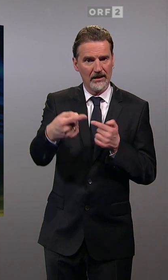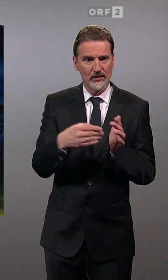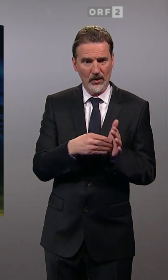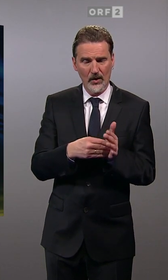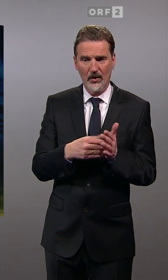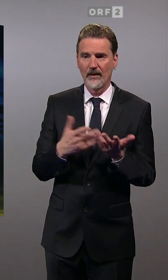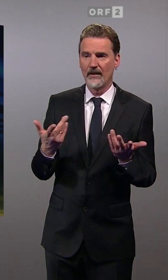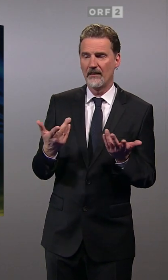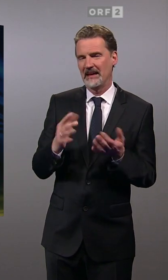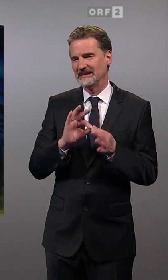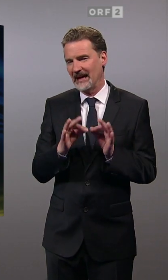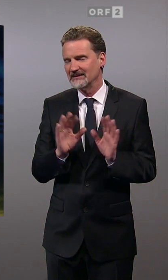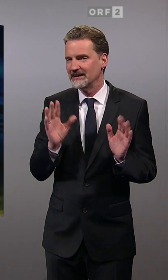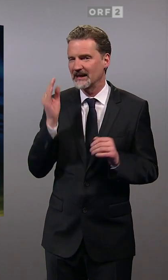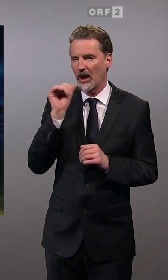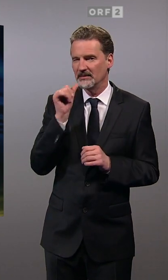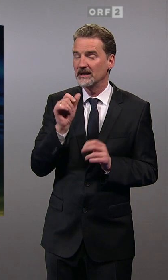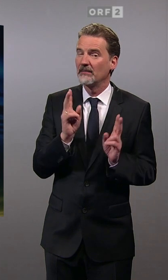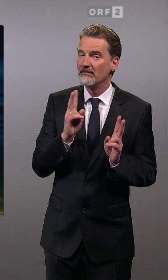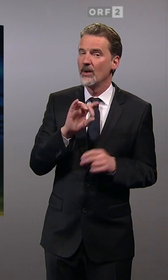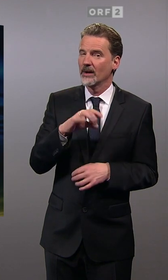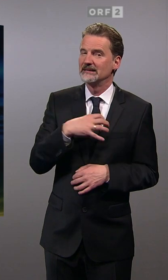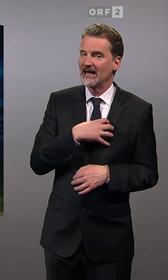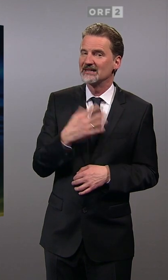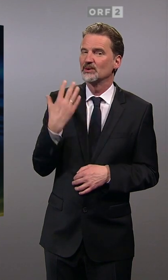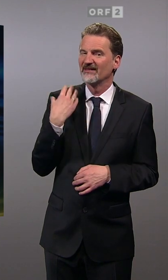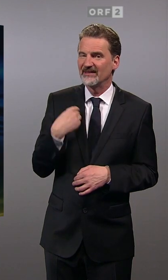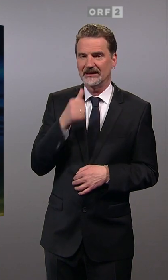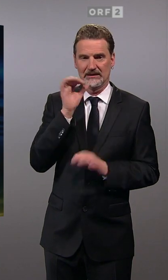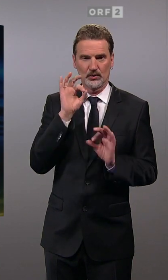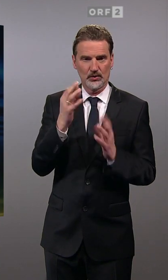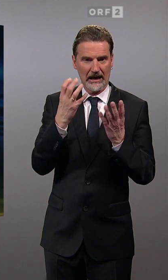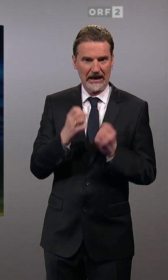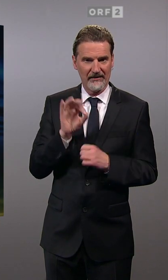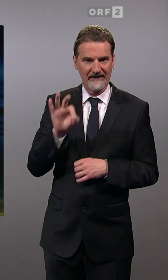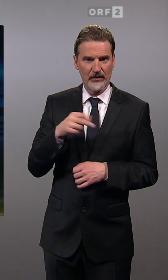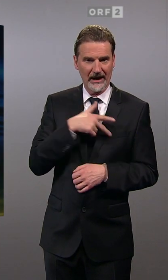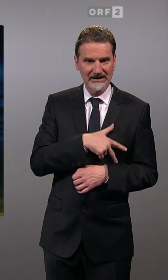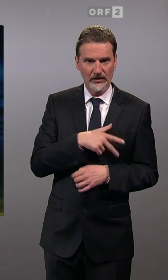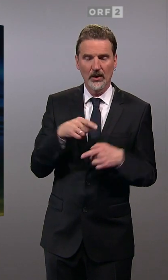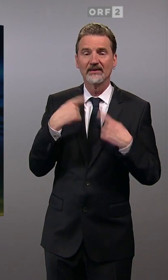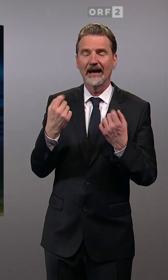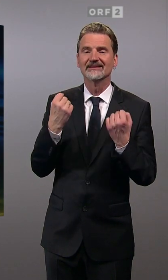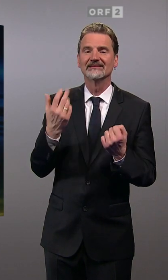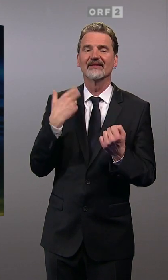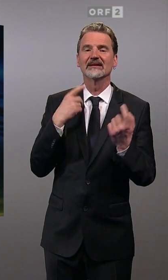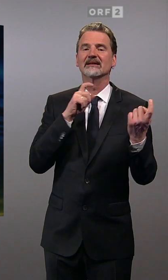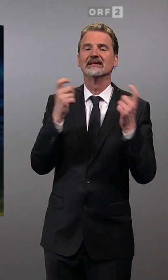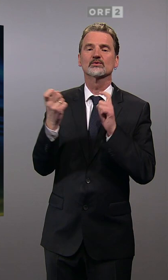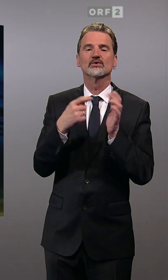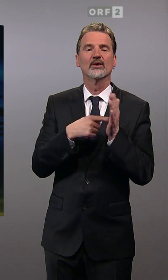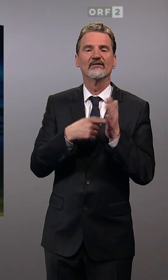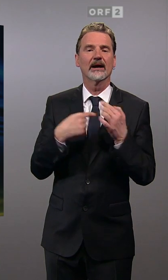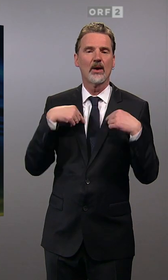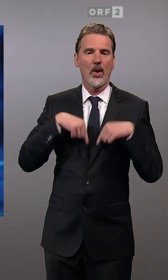ich es bei Kärnten nicht glaube, aber möglicherweise bei Salzburg, das Ergebnis wieder nicht gut ausschaut, dann kommt es ganz sicher wieder zu einer Obfrau-Debatte in diesem Fall.